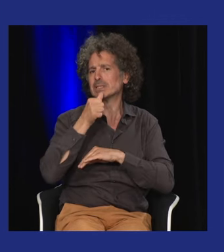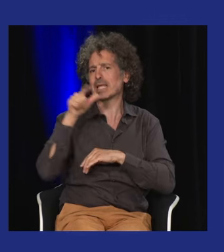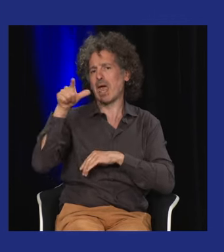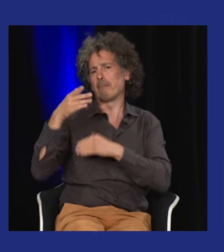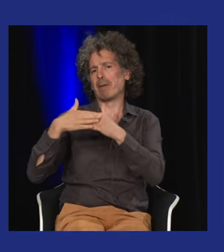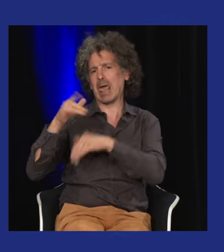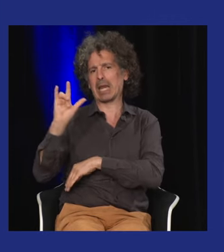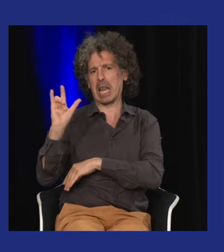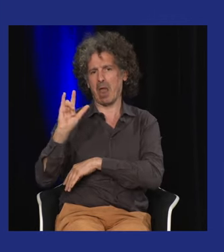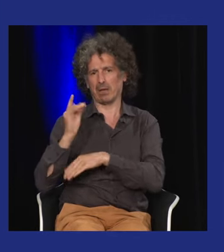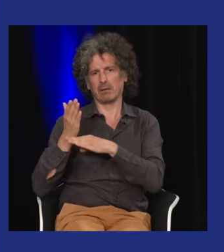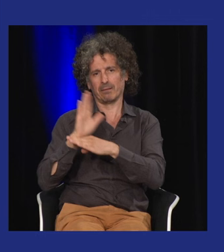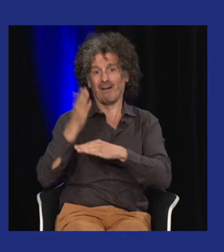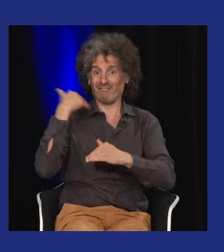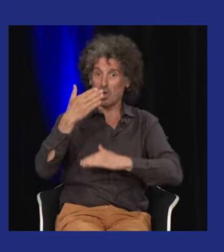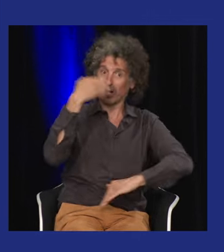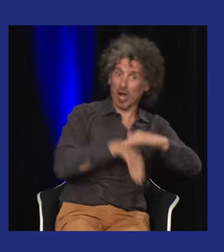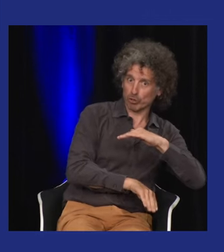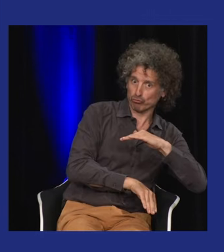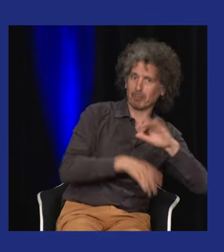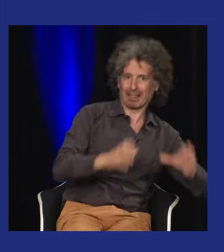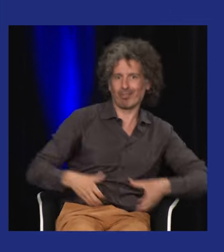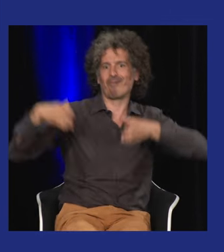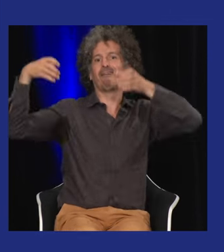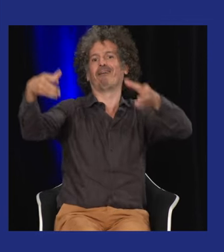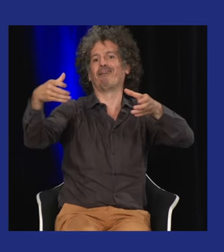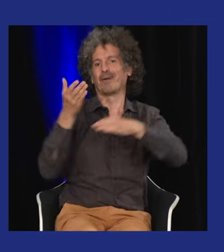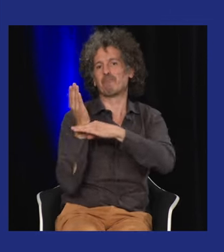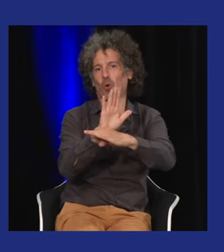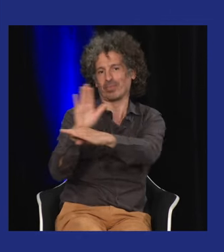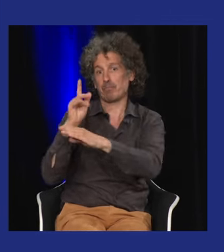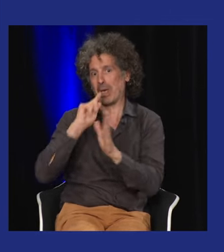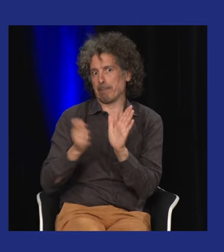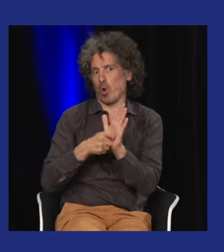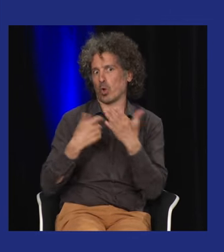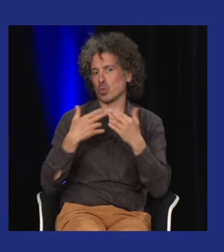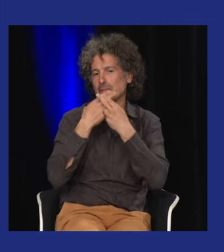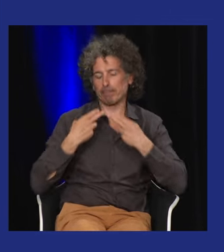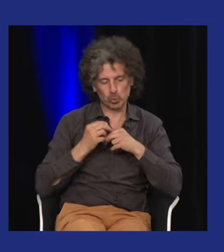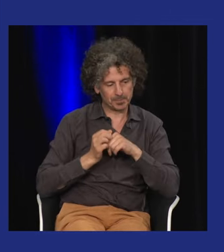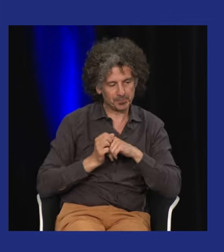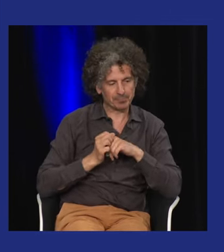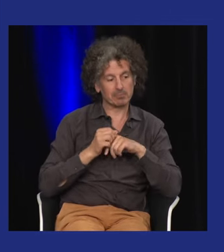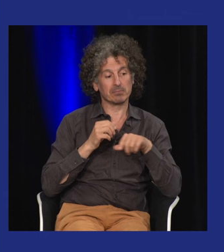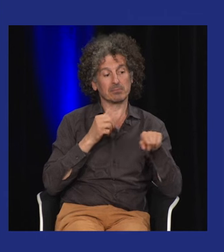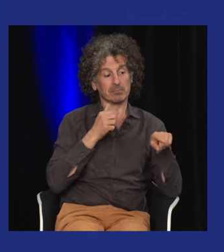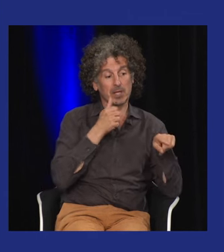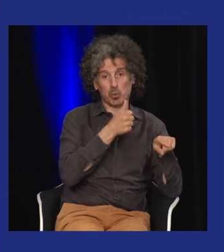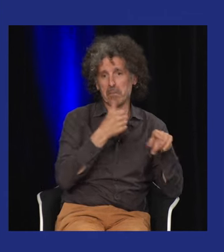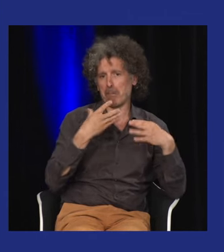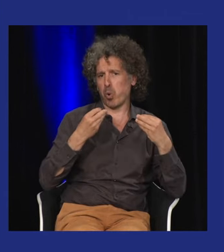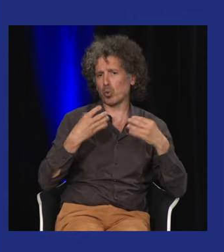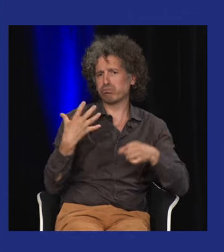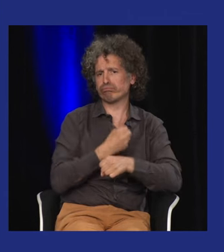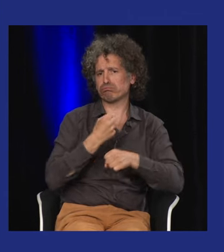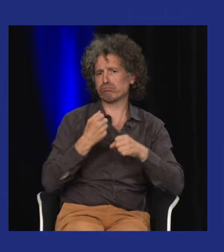incroyable. Cette oeuvre est dans un musée près de Lille et donc, pour l'époque, il y avait quand même quelque